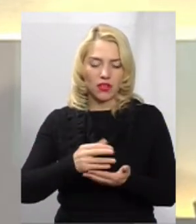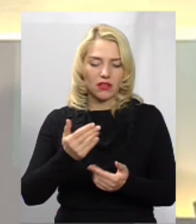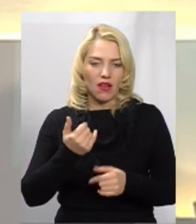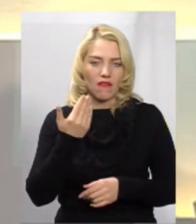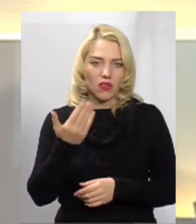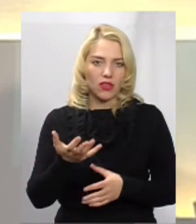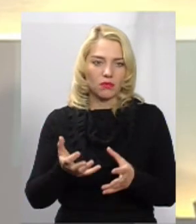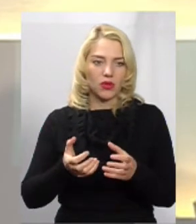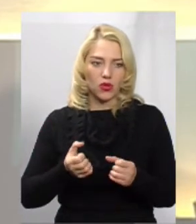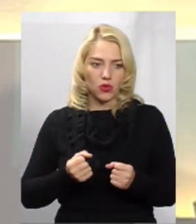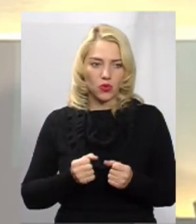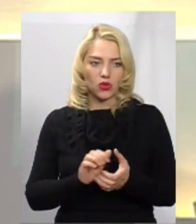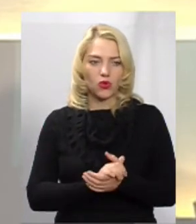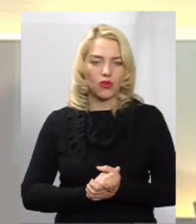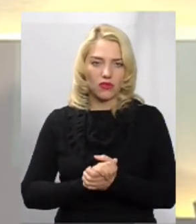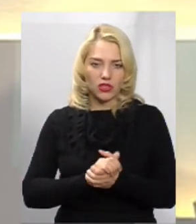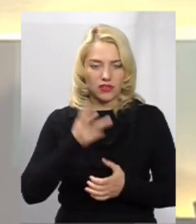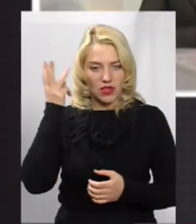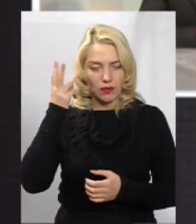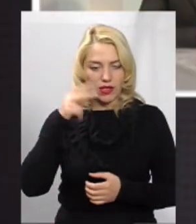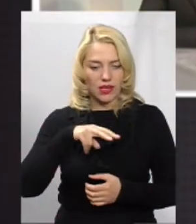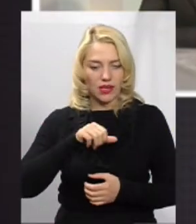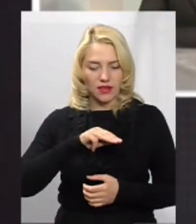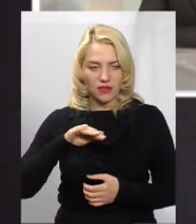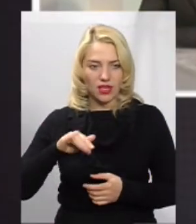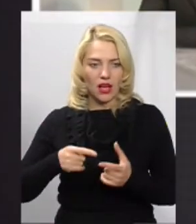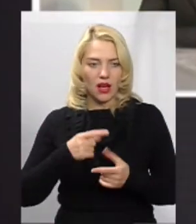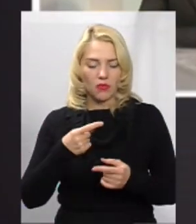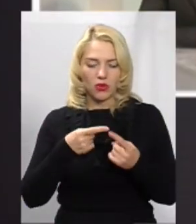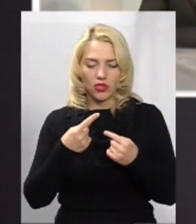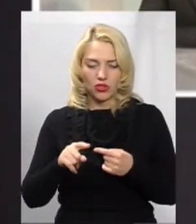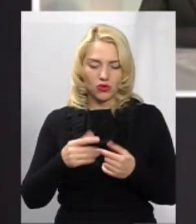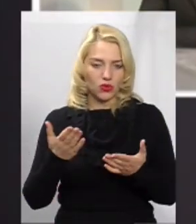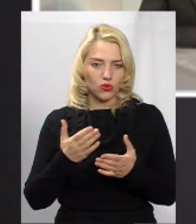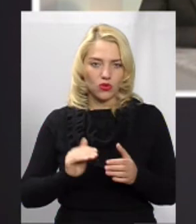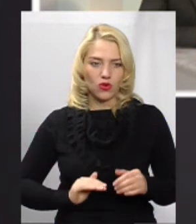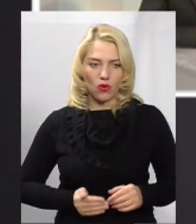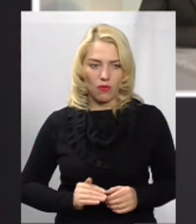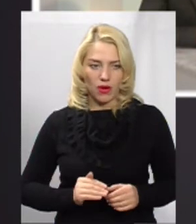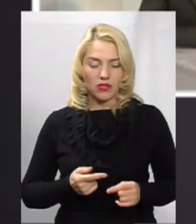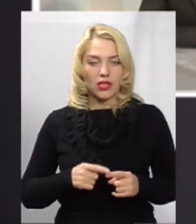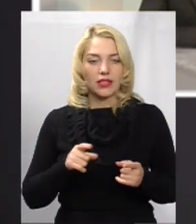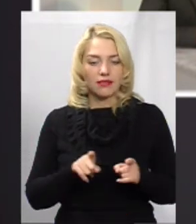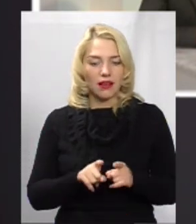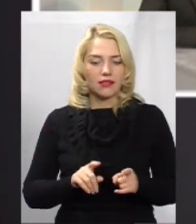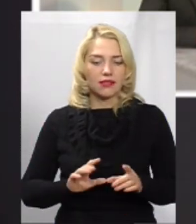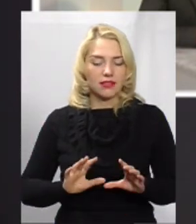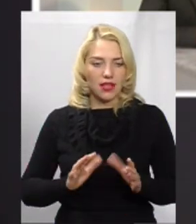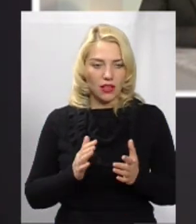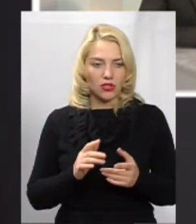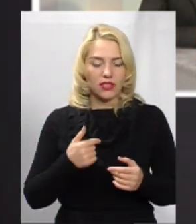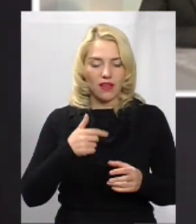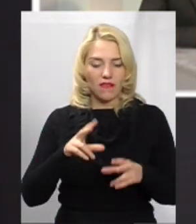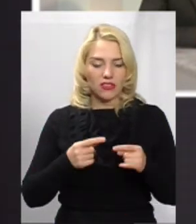товариство Хмельницьк Ліфт або якусь іншу ліфтообслуговуючу компанію. Так сталося, я вважаю, це дуже